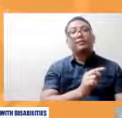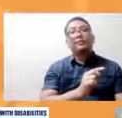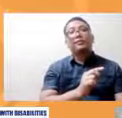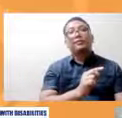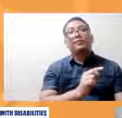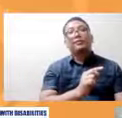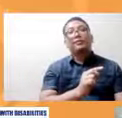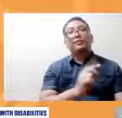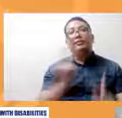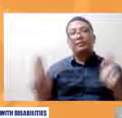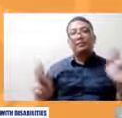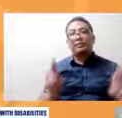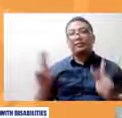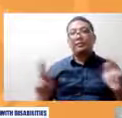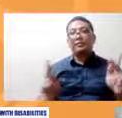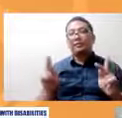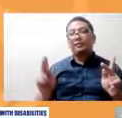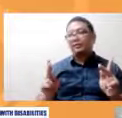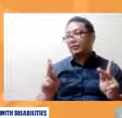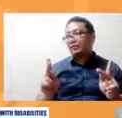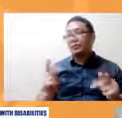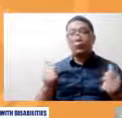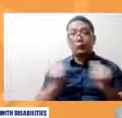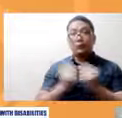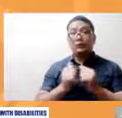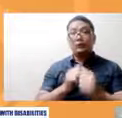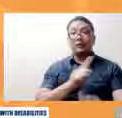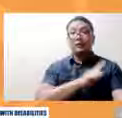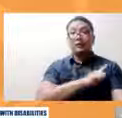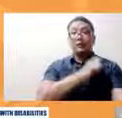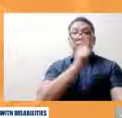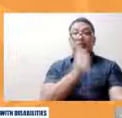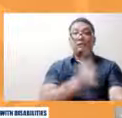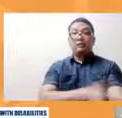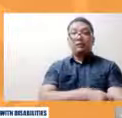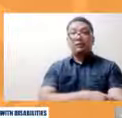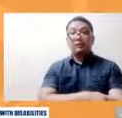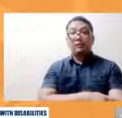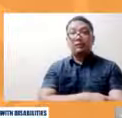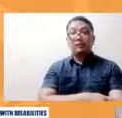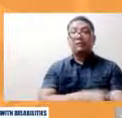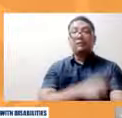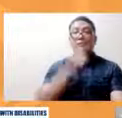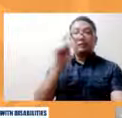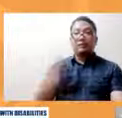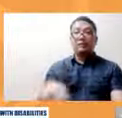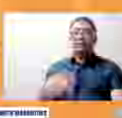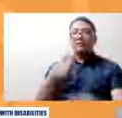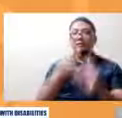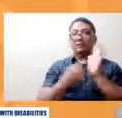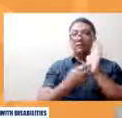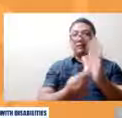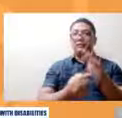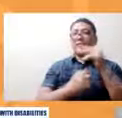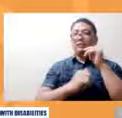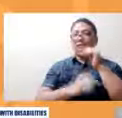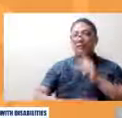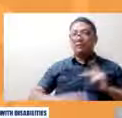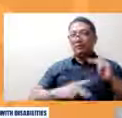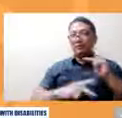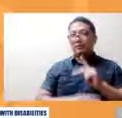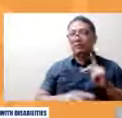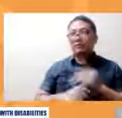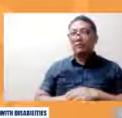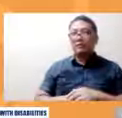mayroon in our media yung maghahalaga and I really wish